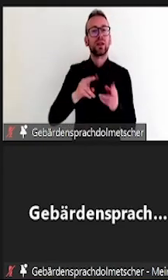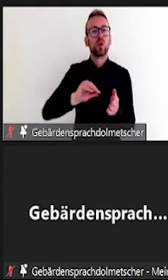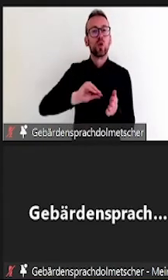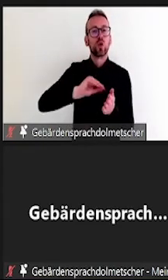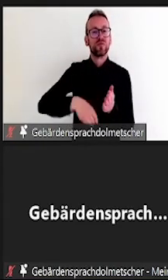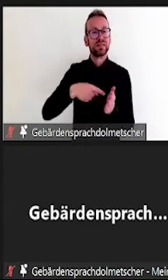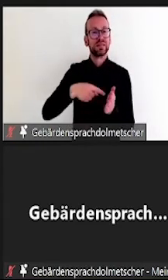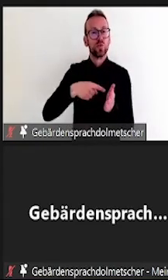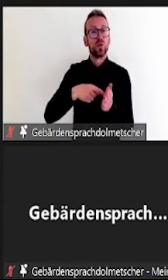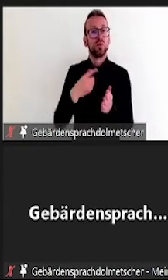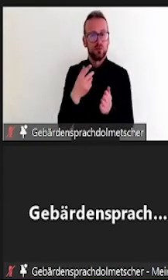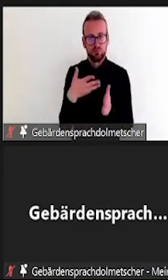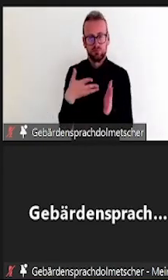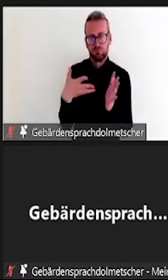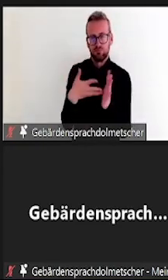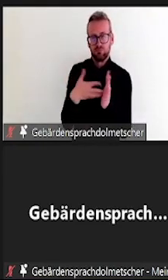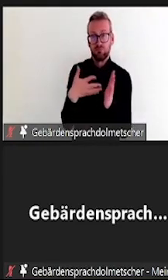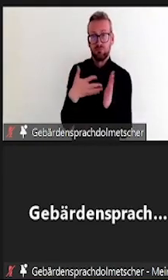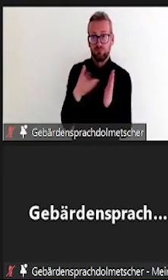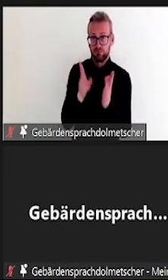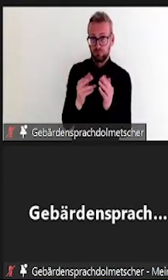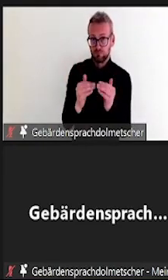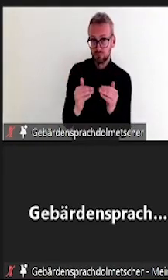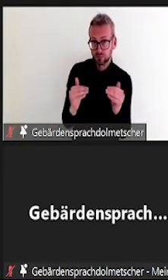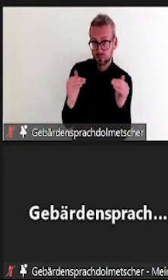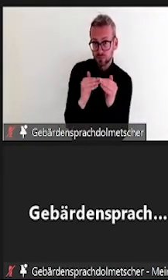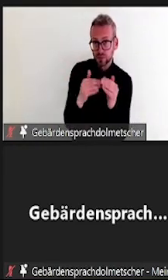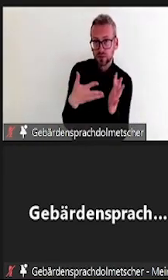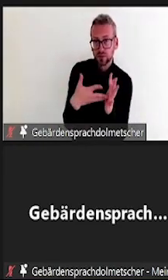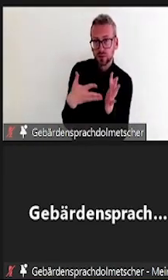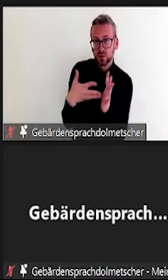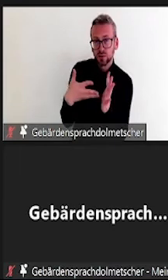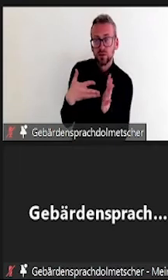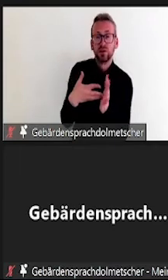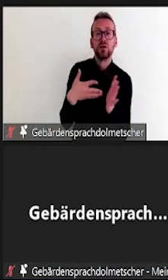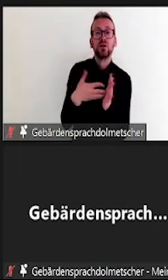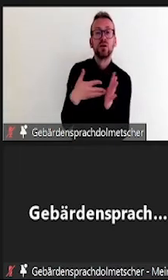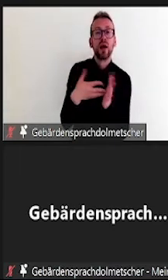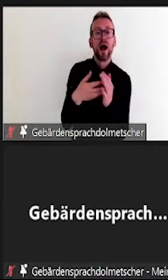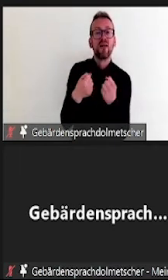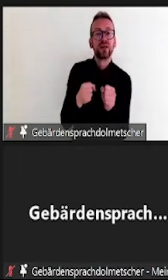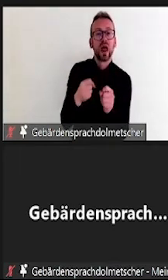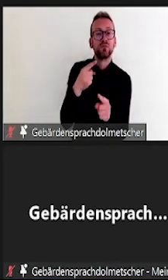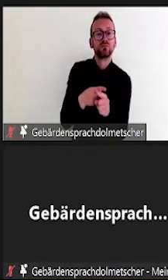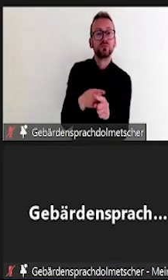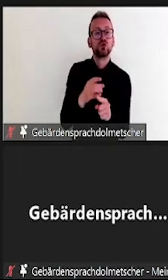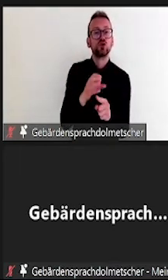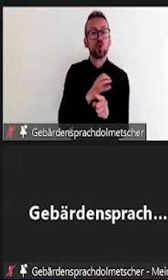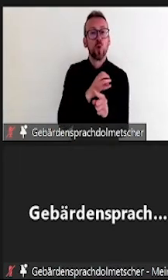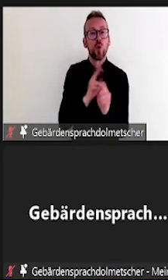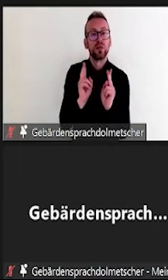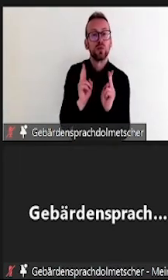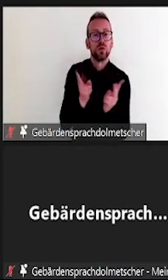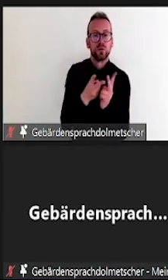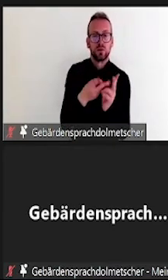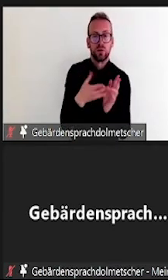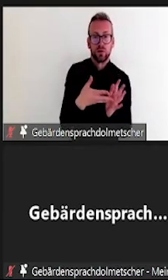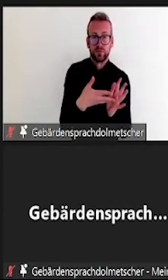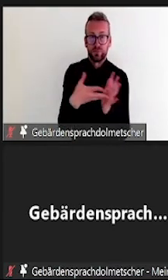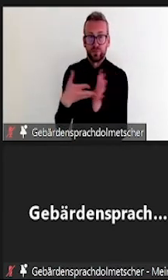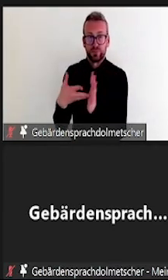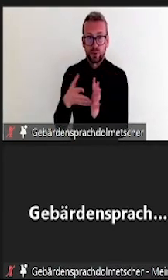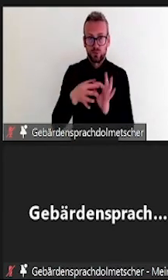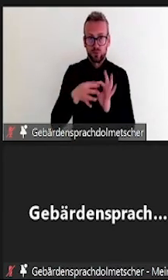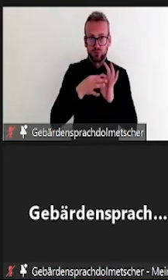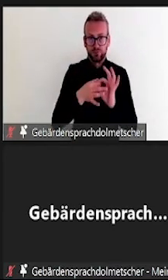Wenn wir hier von Prüfungen reden, dann meinen wir die sogenannten summativen Prüfungen. Das sind Prüfungen, die in